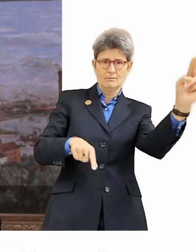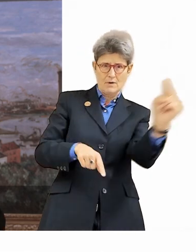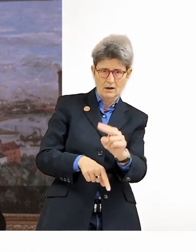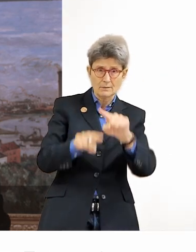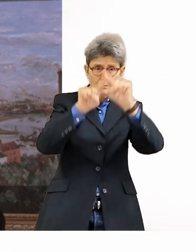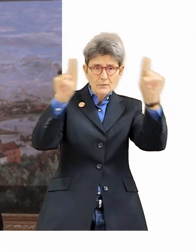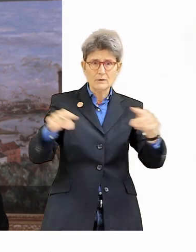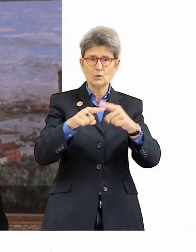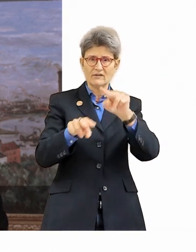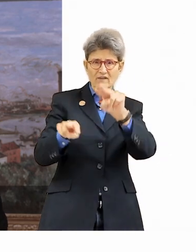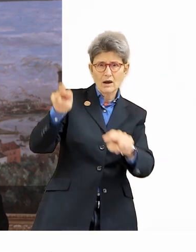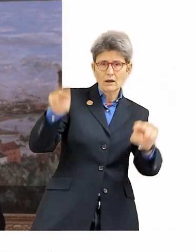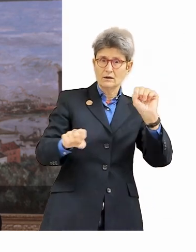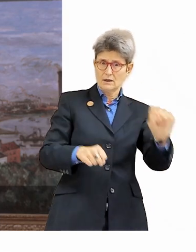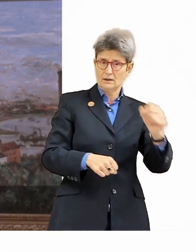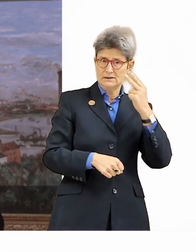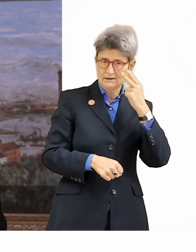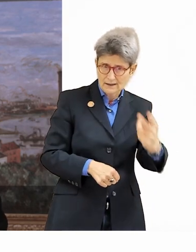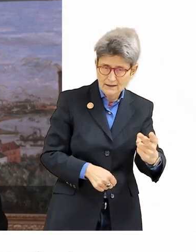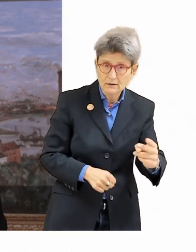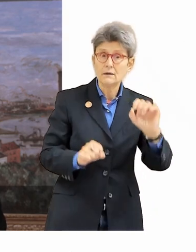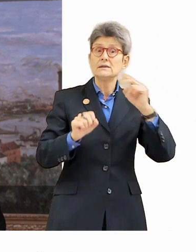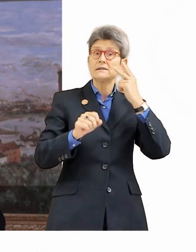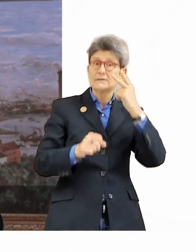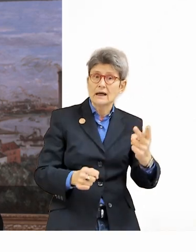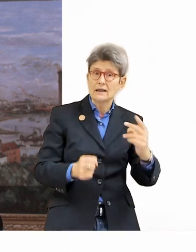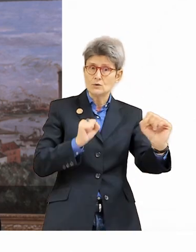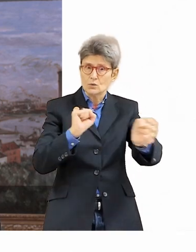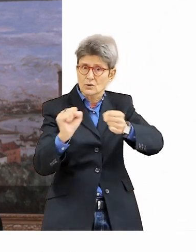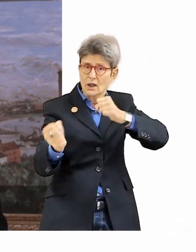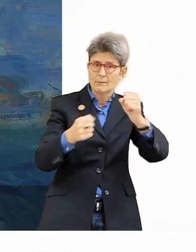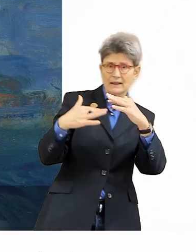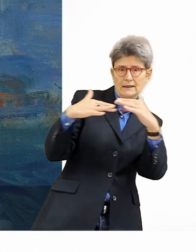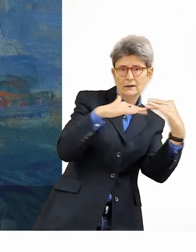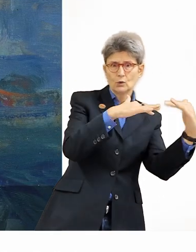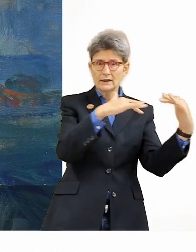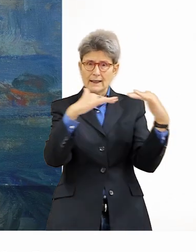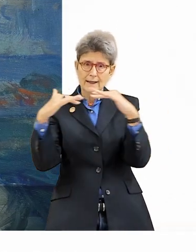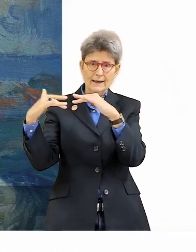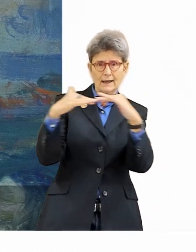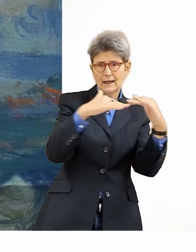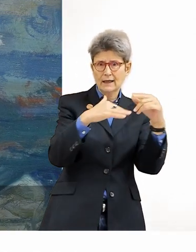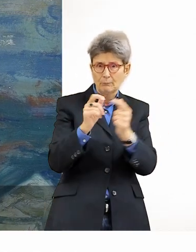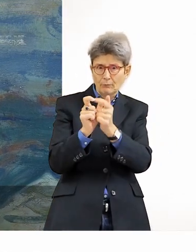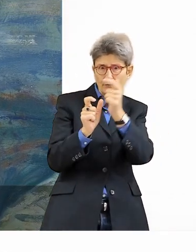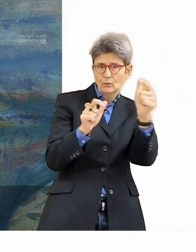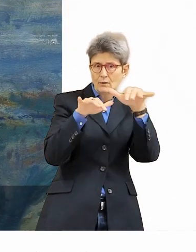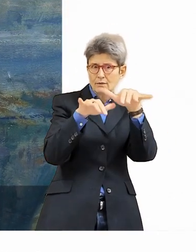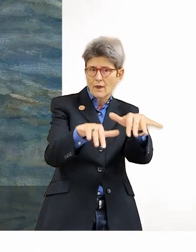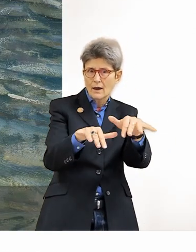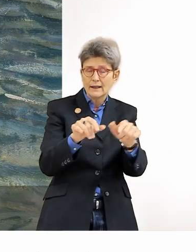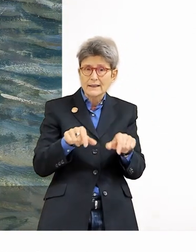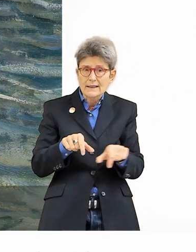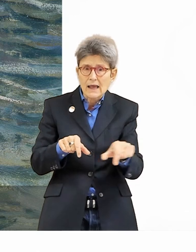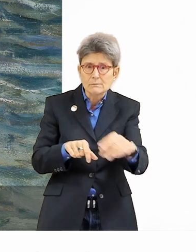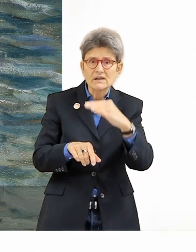Tageszeiten und Stimmungen ins Bild zu setzen. Und das kann man diesen Varianten wunderbar entnehmen. Sie sehen das dynamische Treiben auf der Brücke, Sie